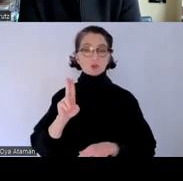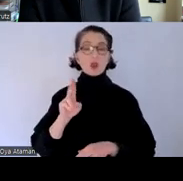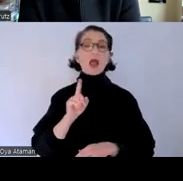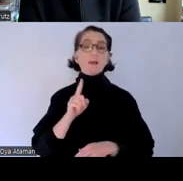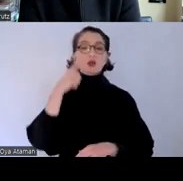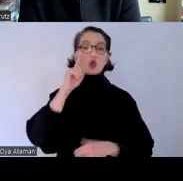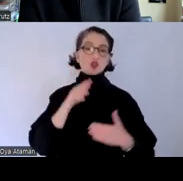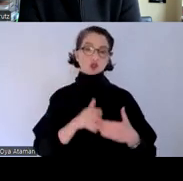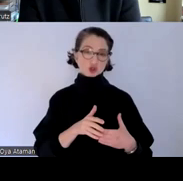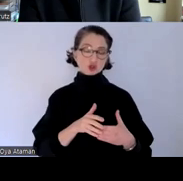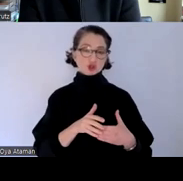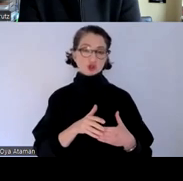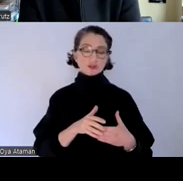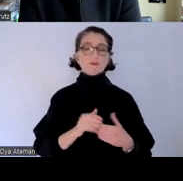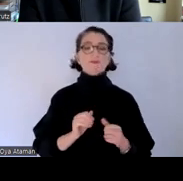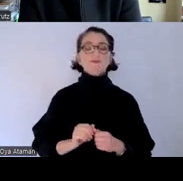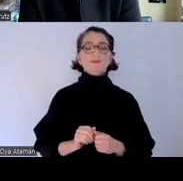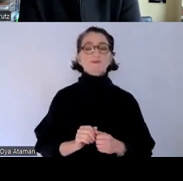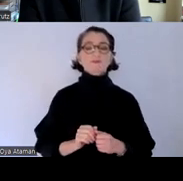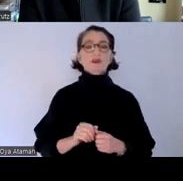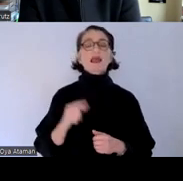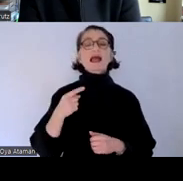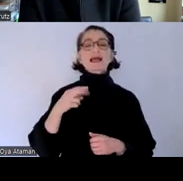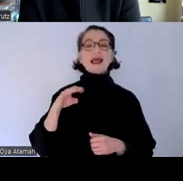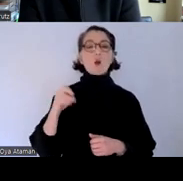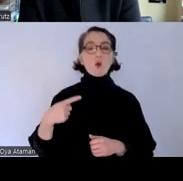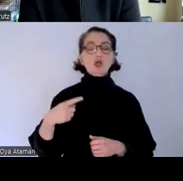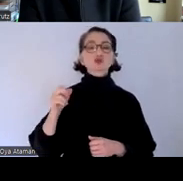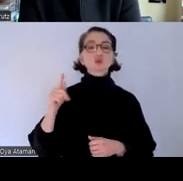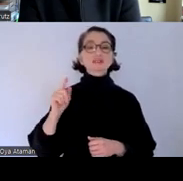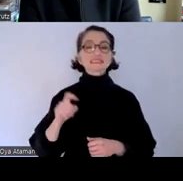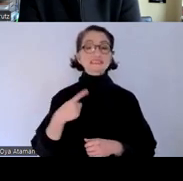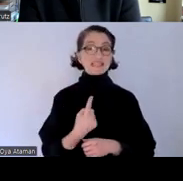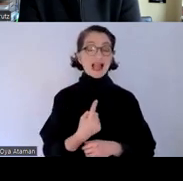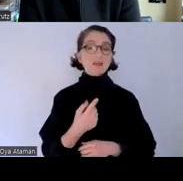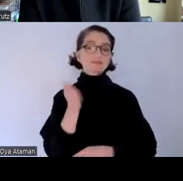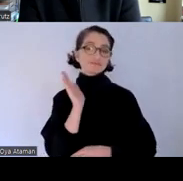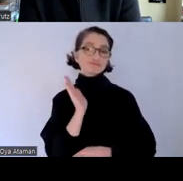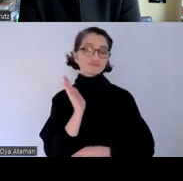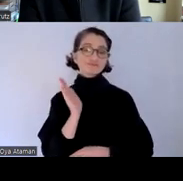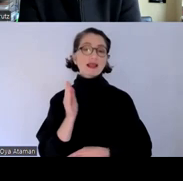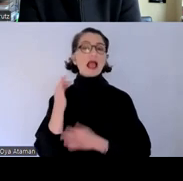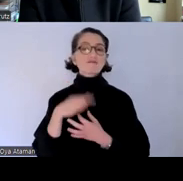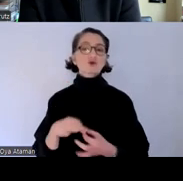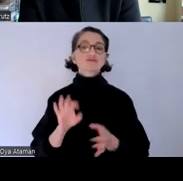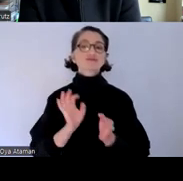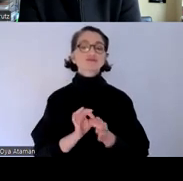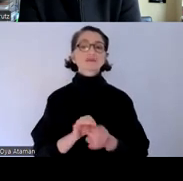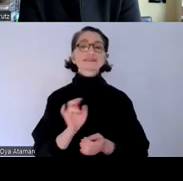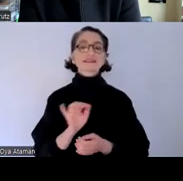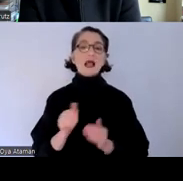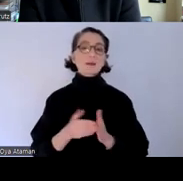und gräger strutz wird auch gleich den vortrag halten und die einführung zur digitaler barrierefreiheit